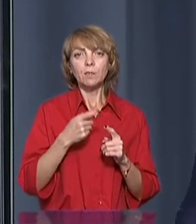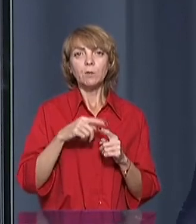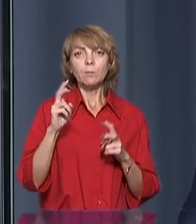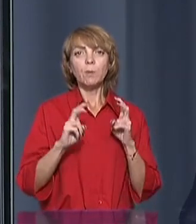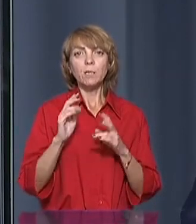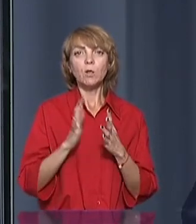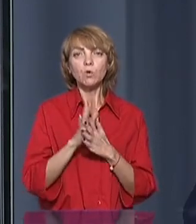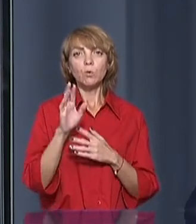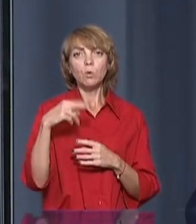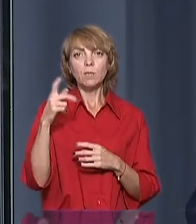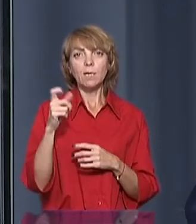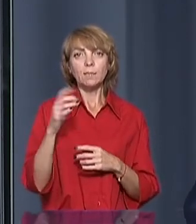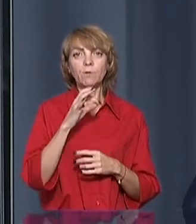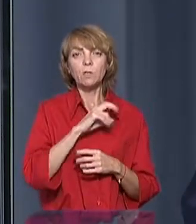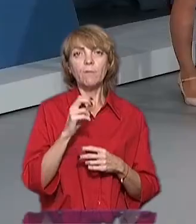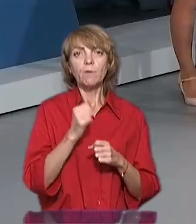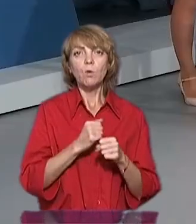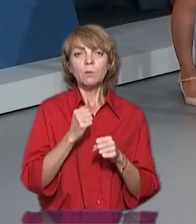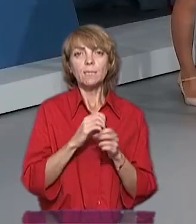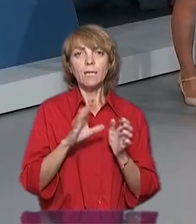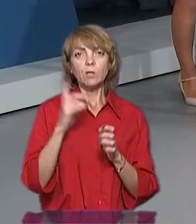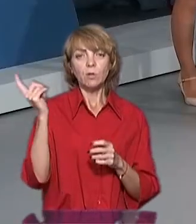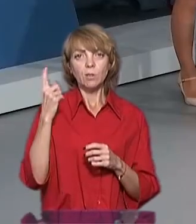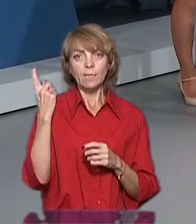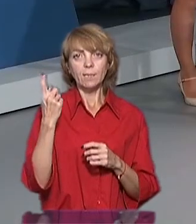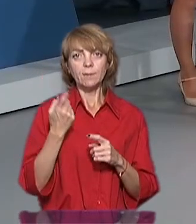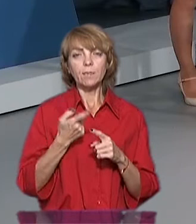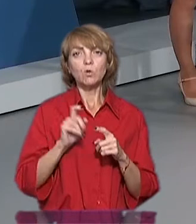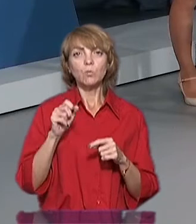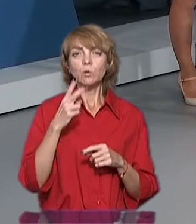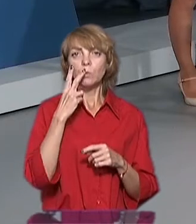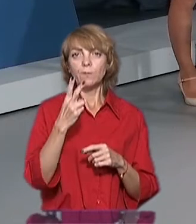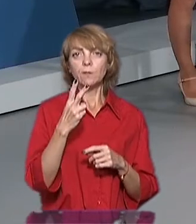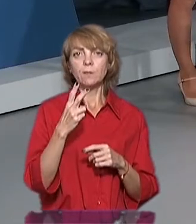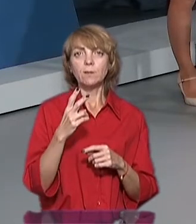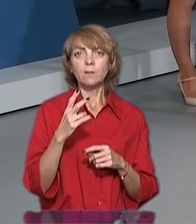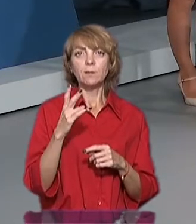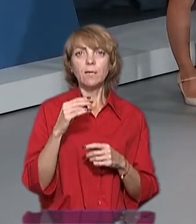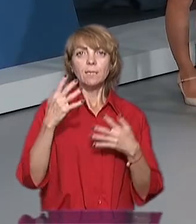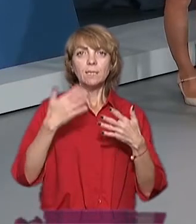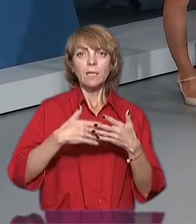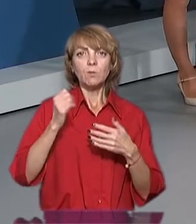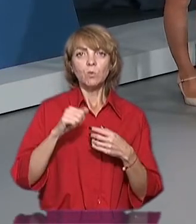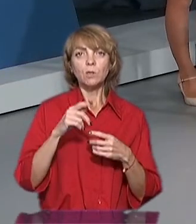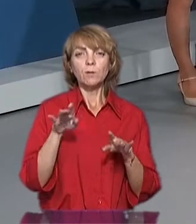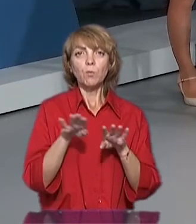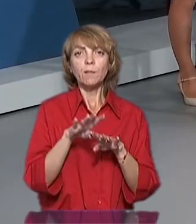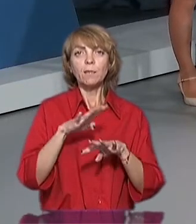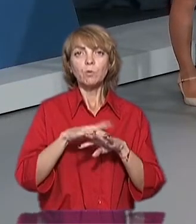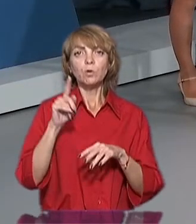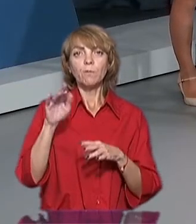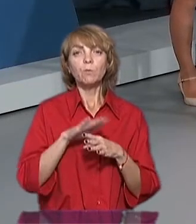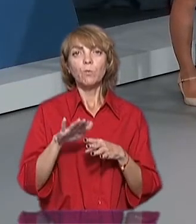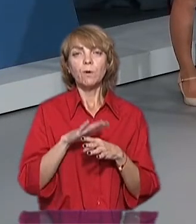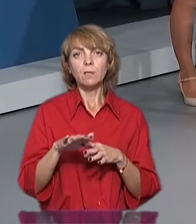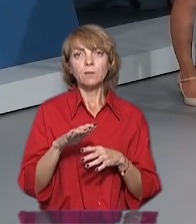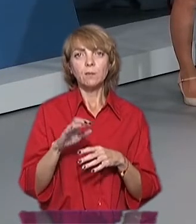нарощують борги за газ, використані для виробництва електроенергії. Також можемо подивитися на слайдах, також порівнявлююю табличку, що там відбувається